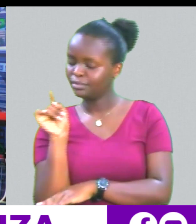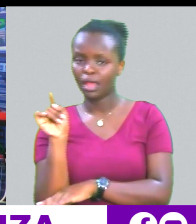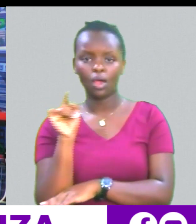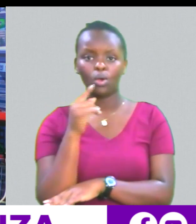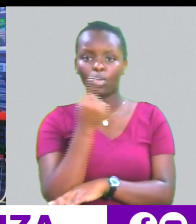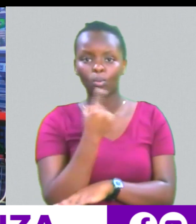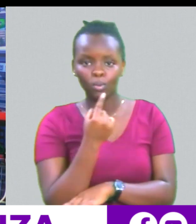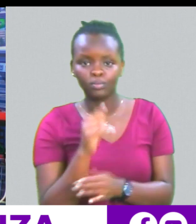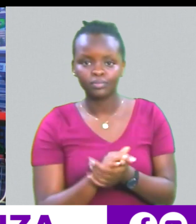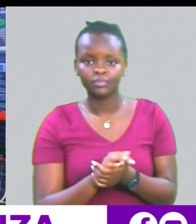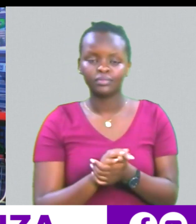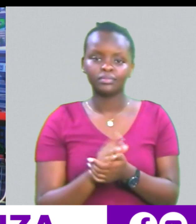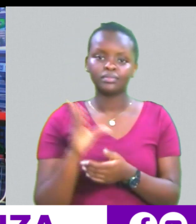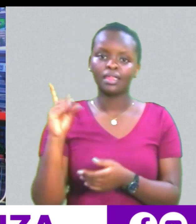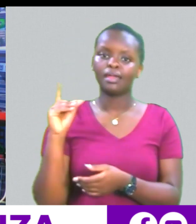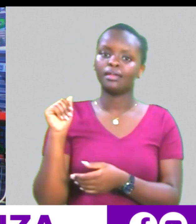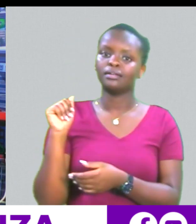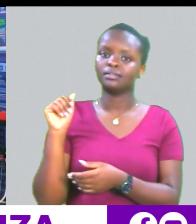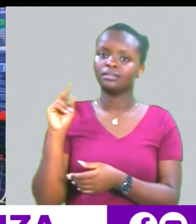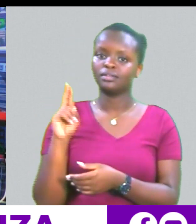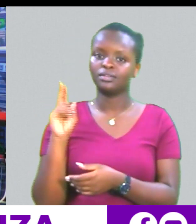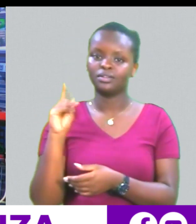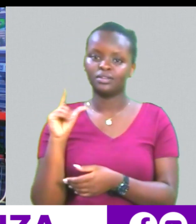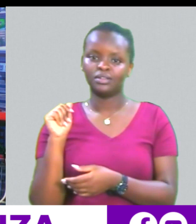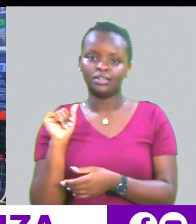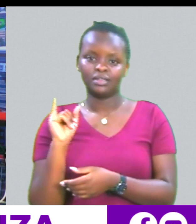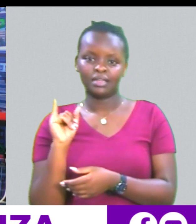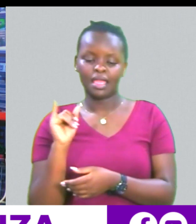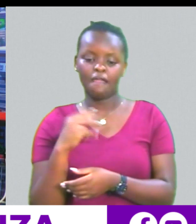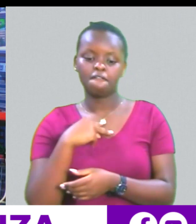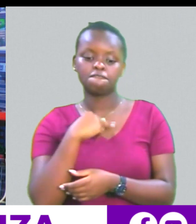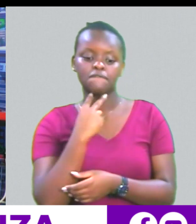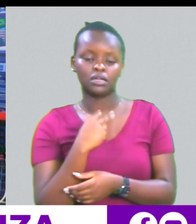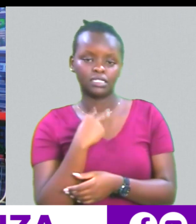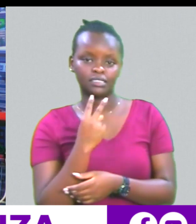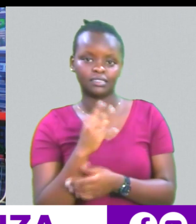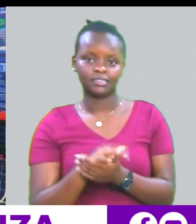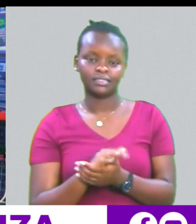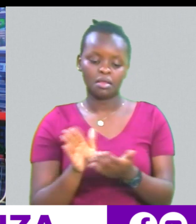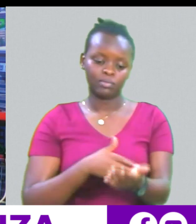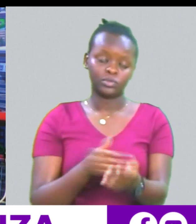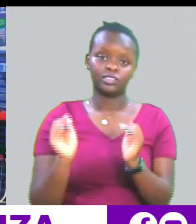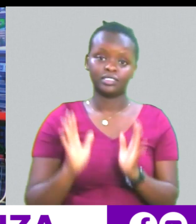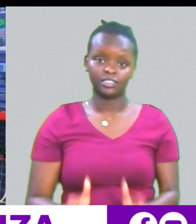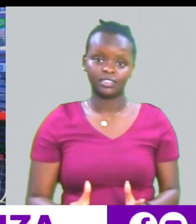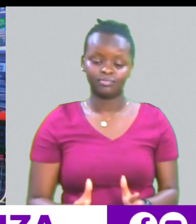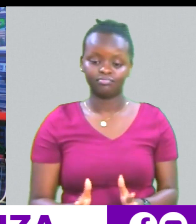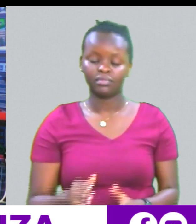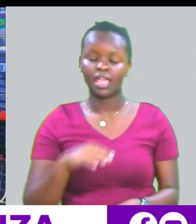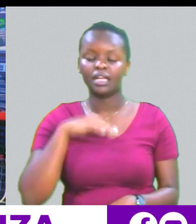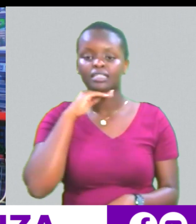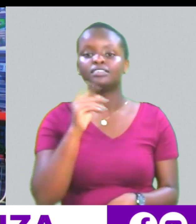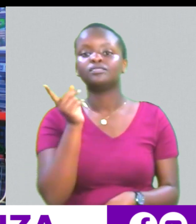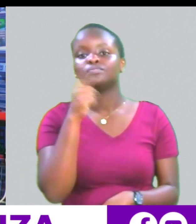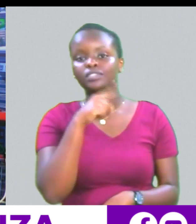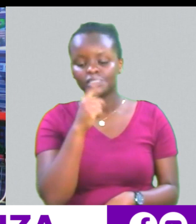Dawidi Kabaka alikuwa a kenyan vocalist and a musician he already passed away, may his soul continue resting in peace na badua